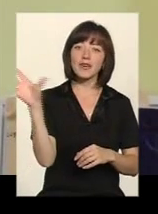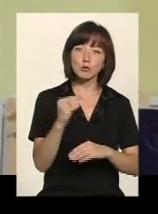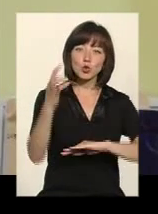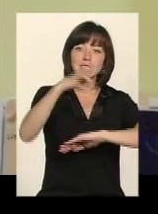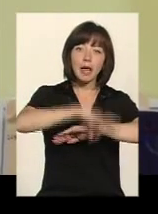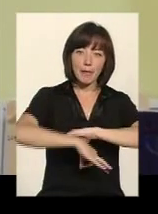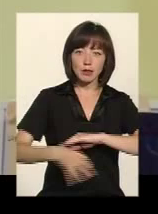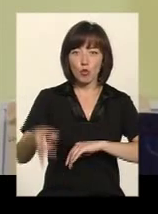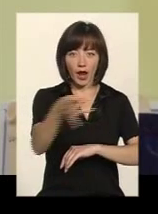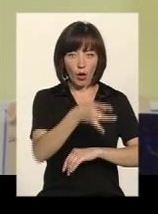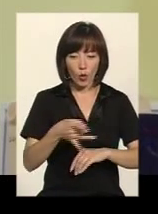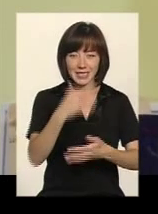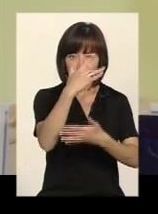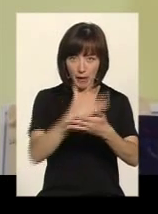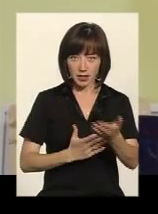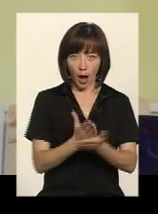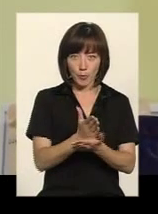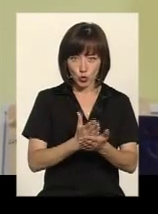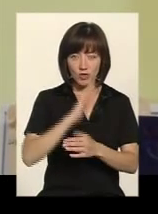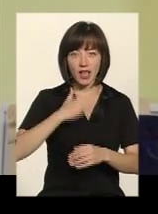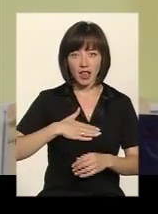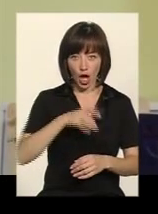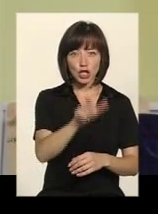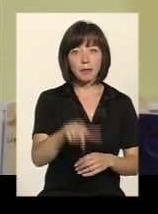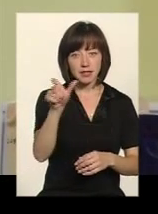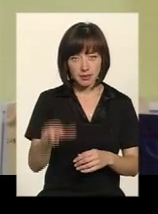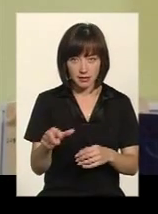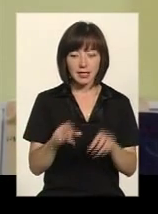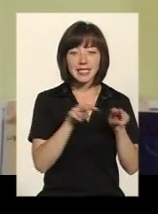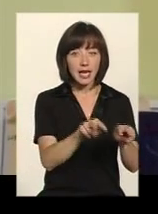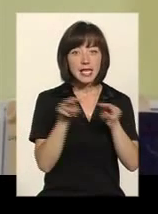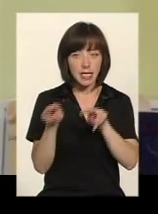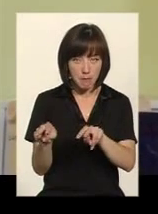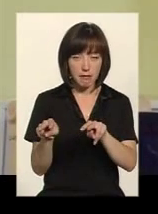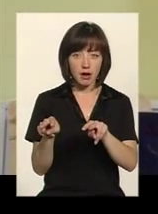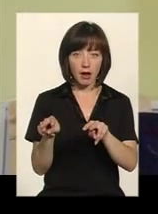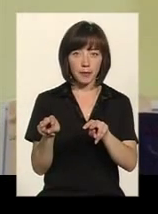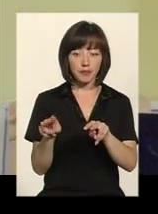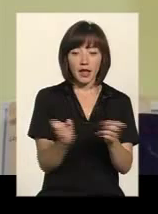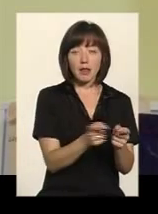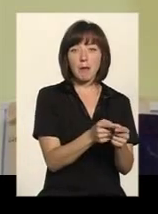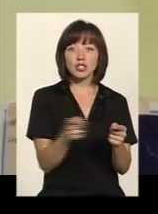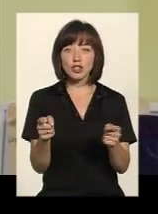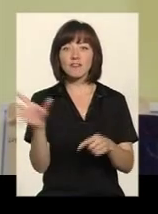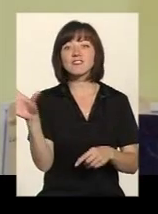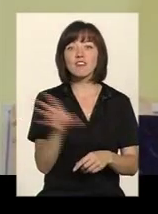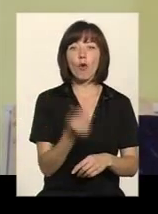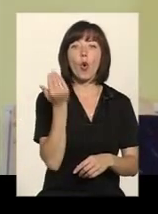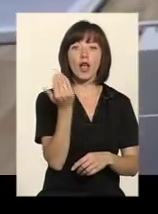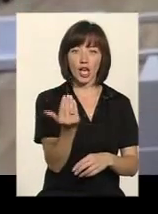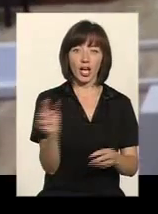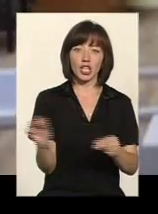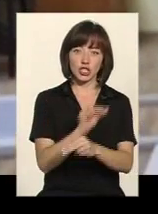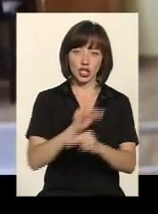всьому западному регіону. Тобто спектр обслуживання наших пацієнтів, за которими ми следимо на протяженні всього їх